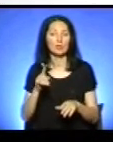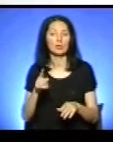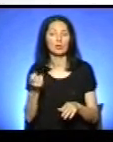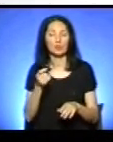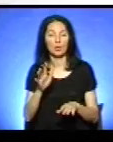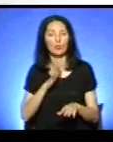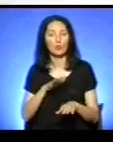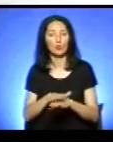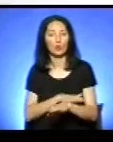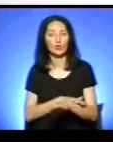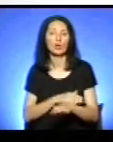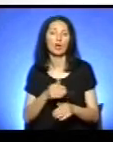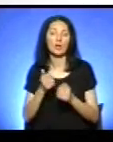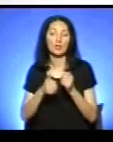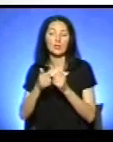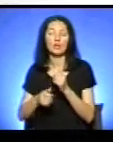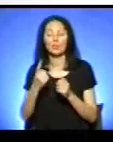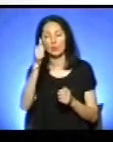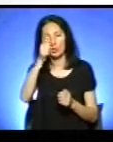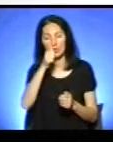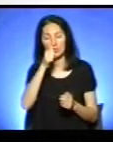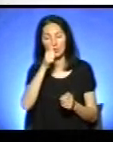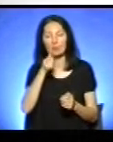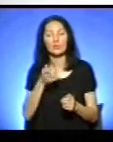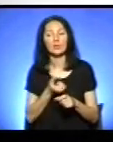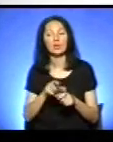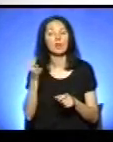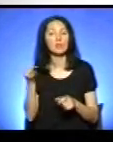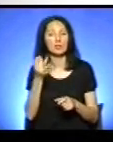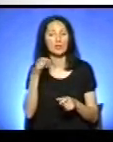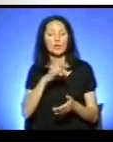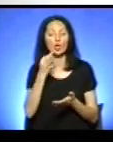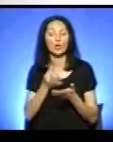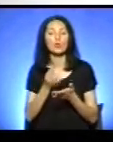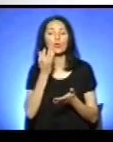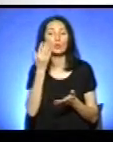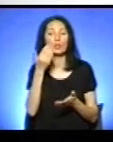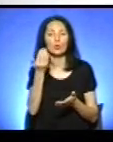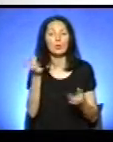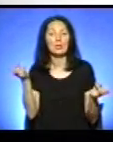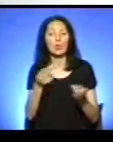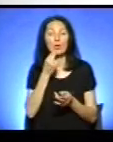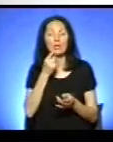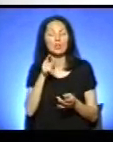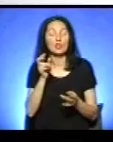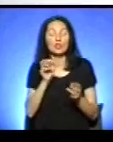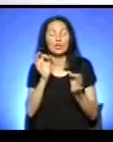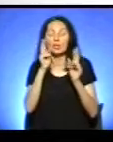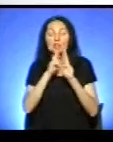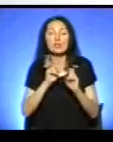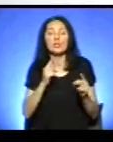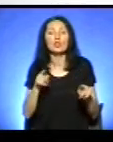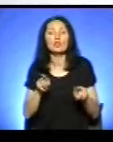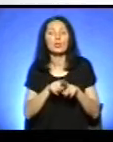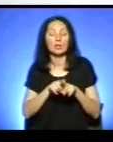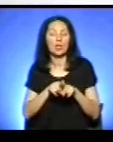трошки довше, в середньому по місяцю, так. Найцікавіший досвід – коли тобі доводиться їсти те, що ти взагалі не знаєш, це таке. Тобто там людина щось